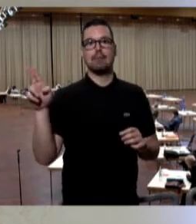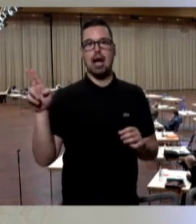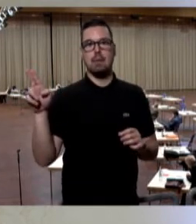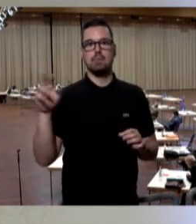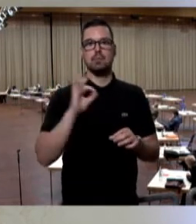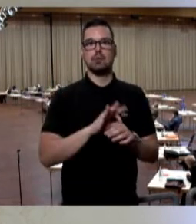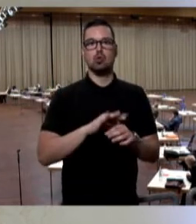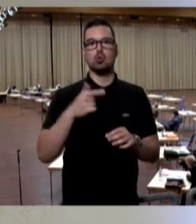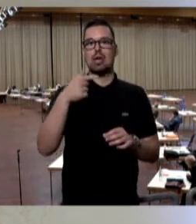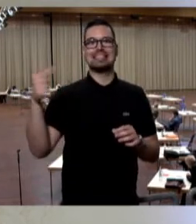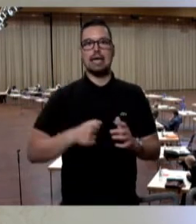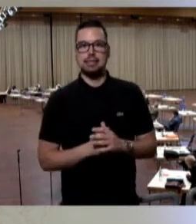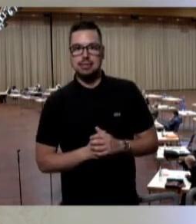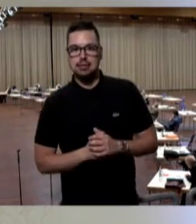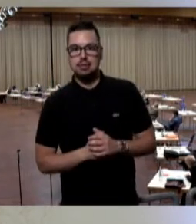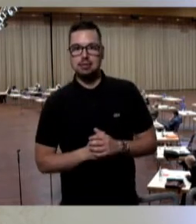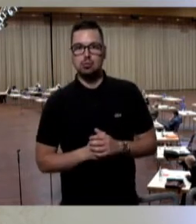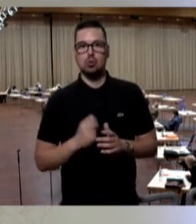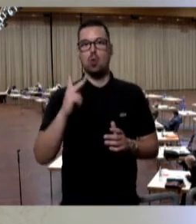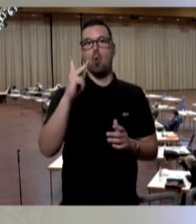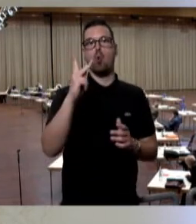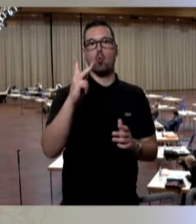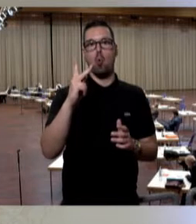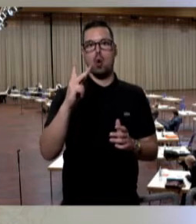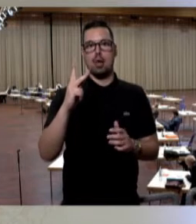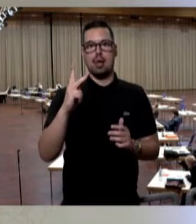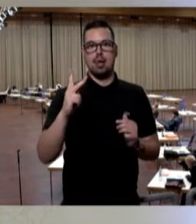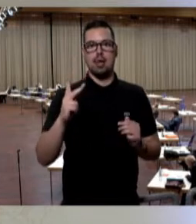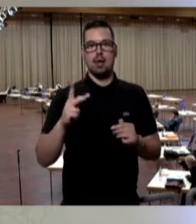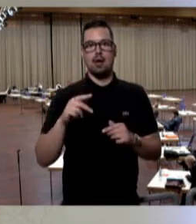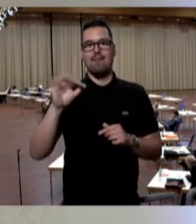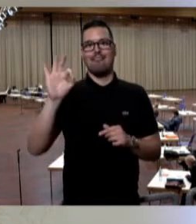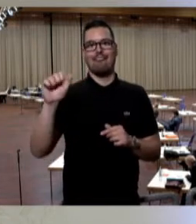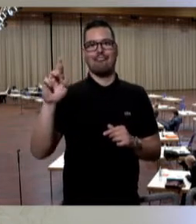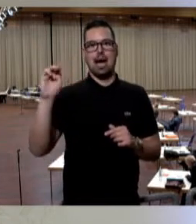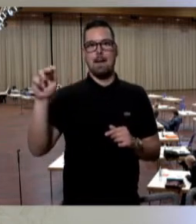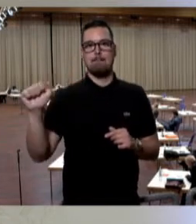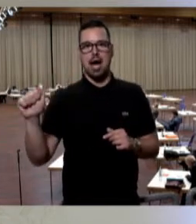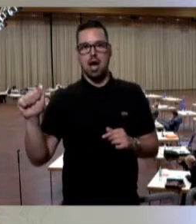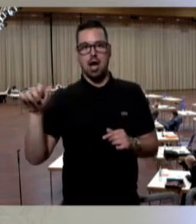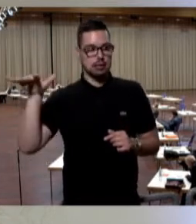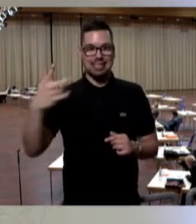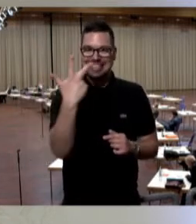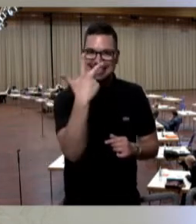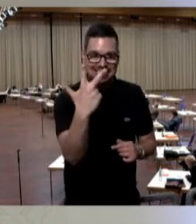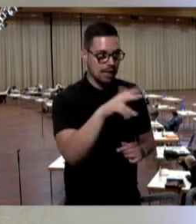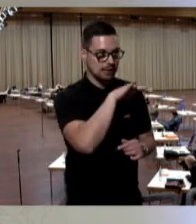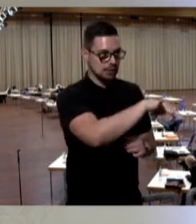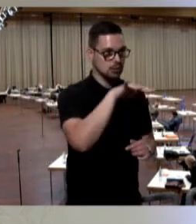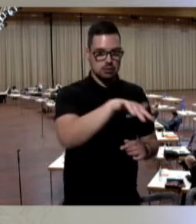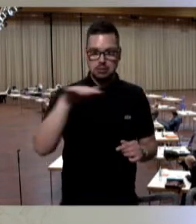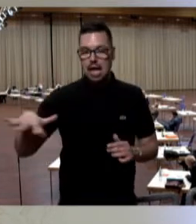das ist Dr. Theis Naturwahn und das ist Kohlfarmer, die einfach auch, und das will ich auch mal heute hier deutlich sagen, die ihre